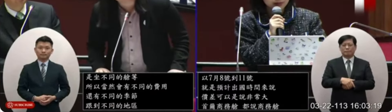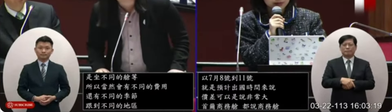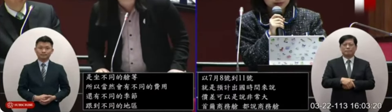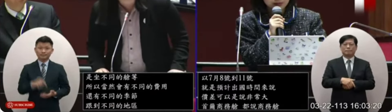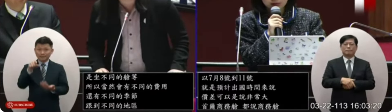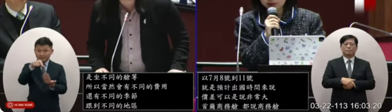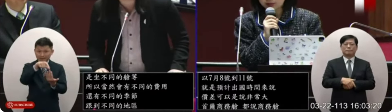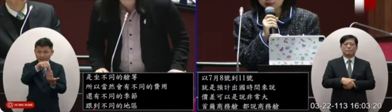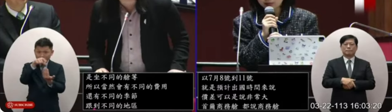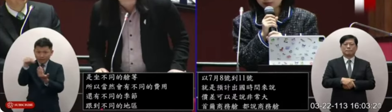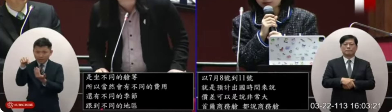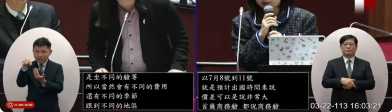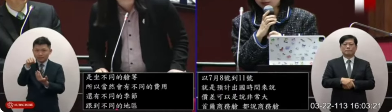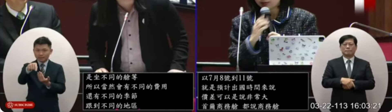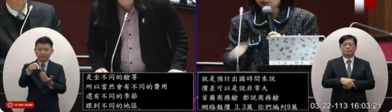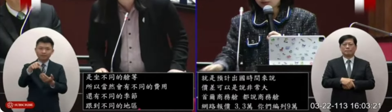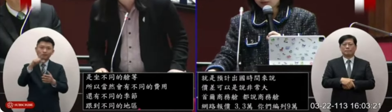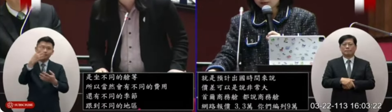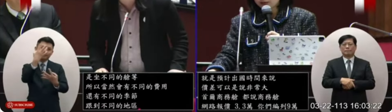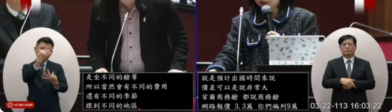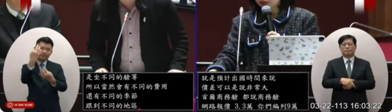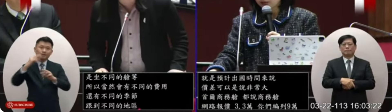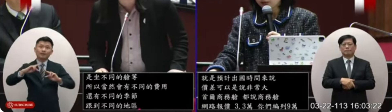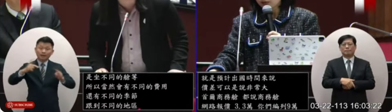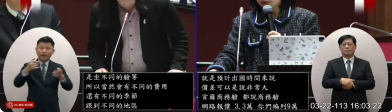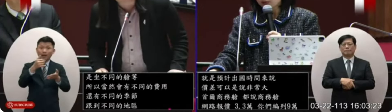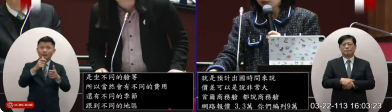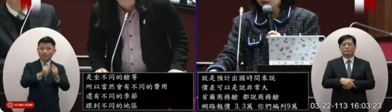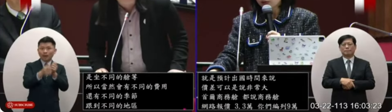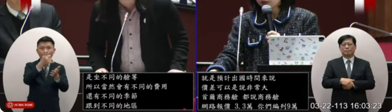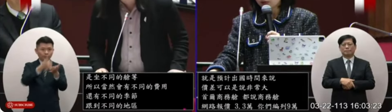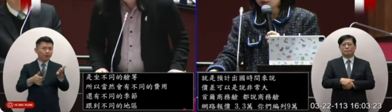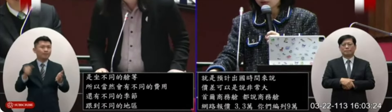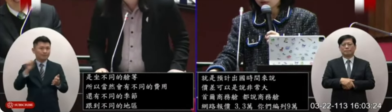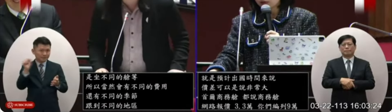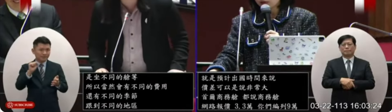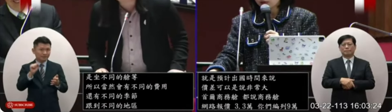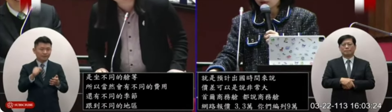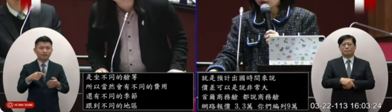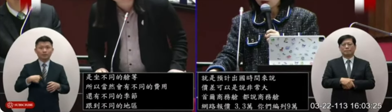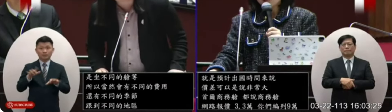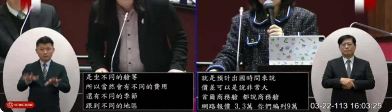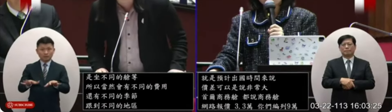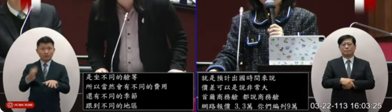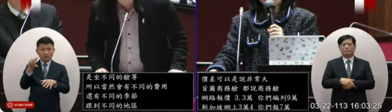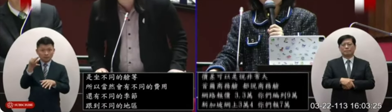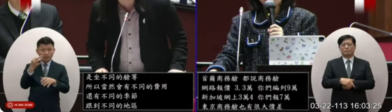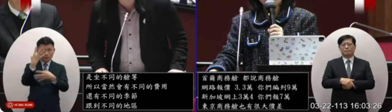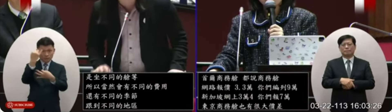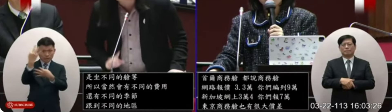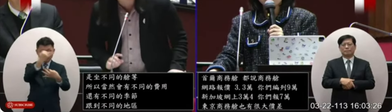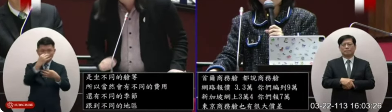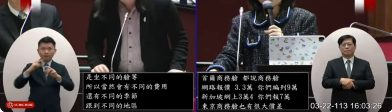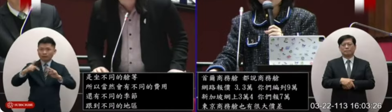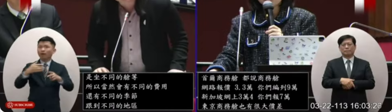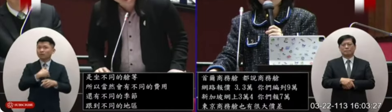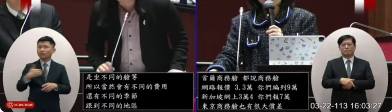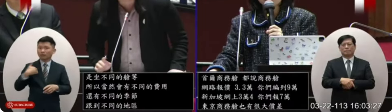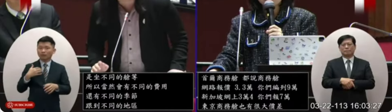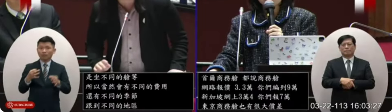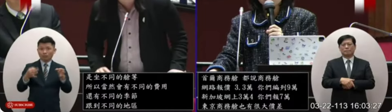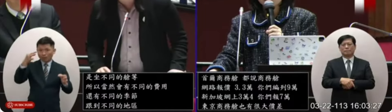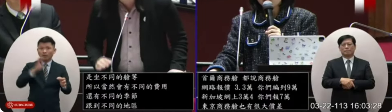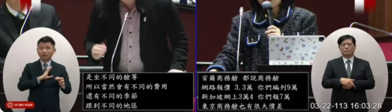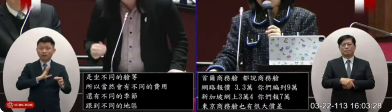不是您挑的這個是沒有辦法改時間沒有辦法退票的那種價格然後跟我們這種可以改時間的來比但是